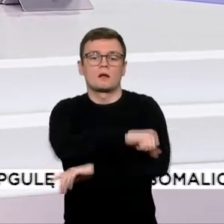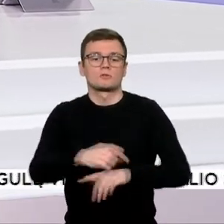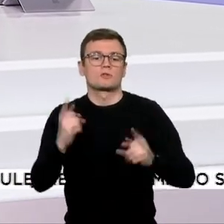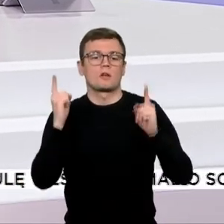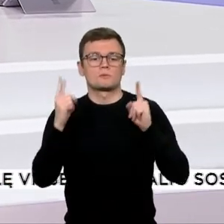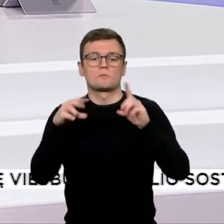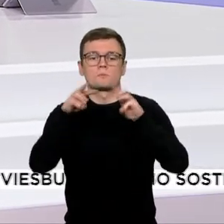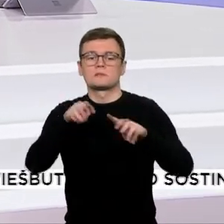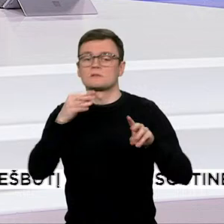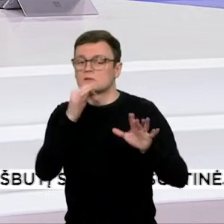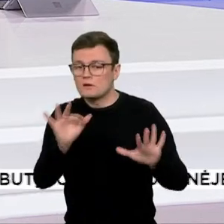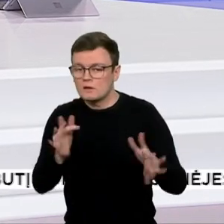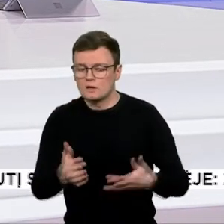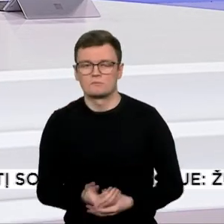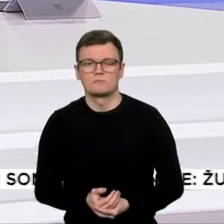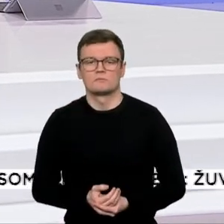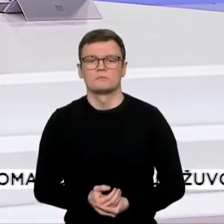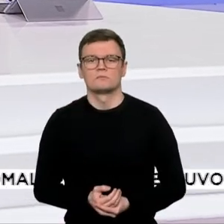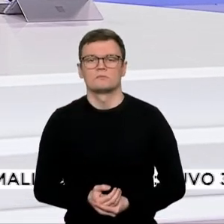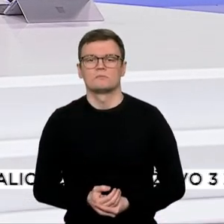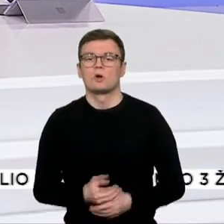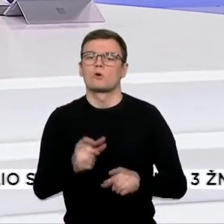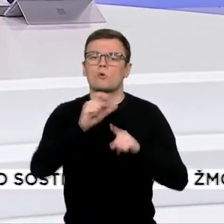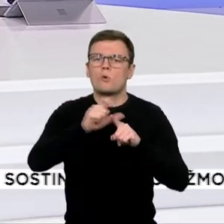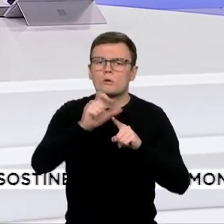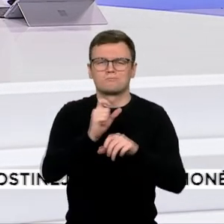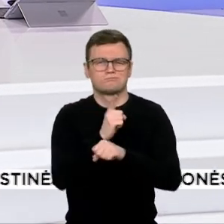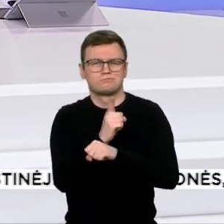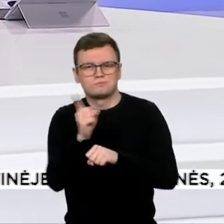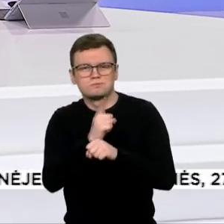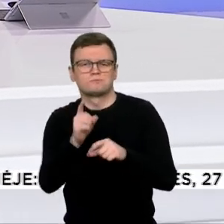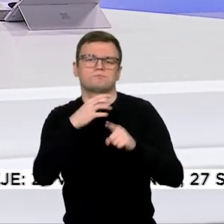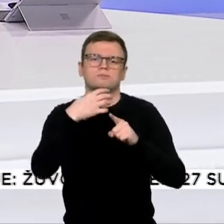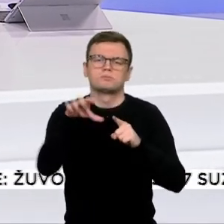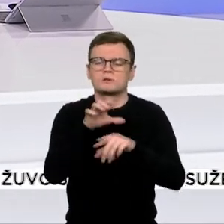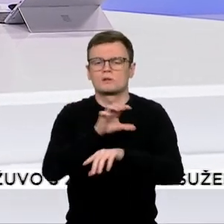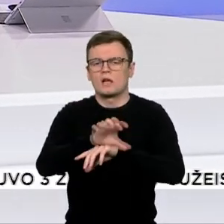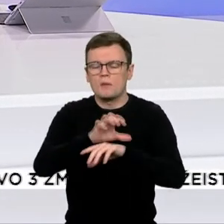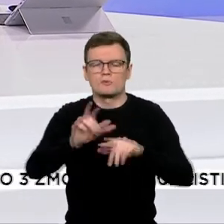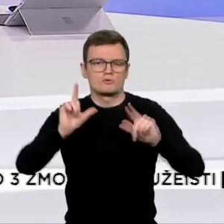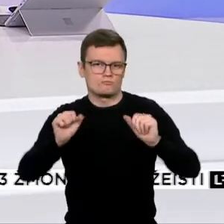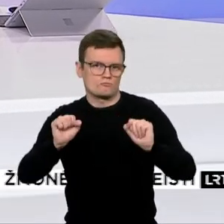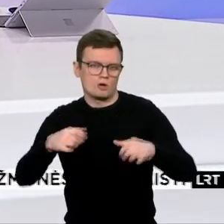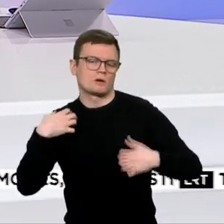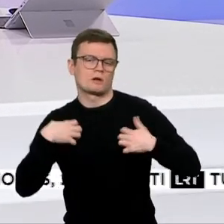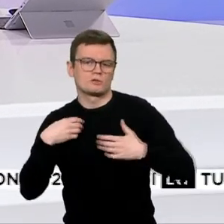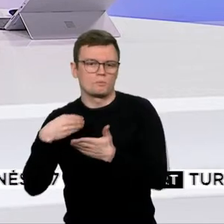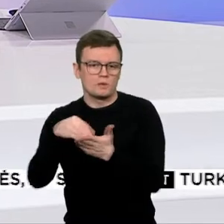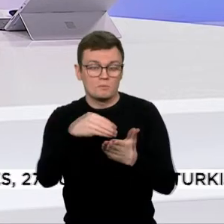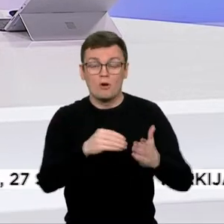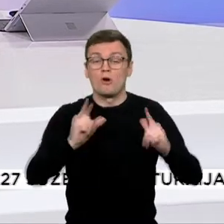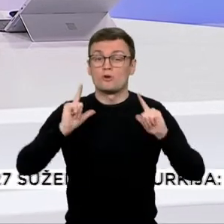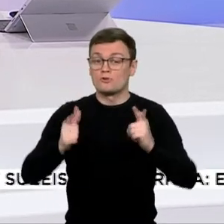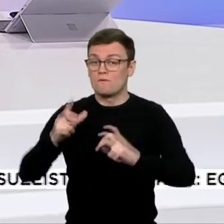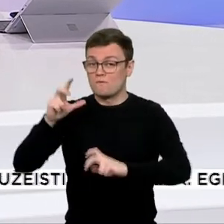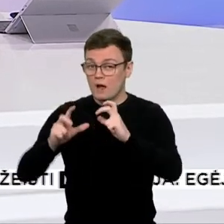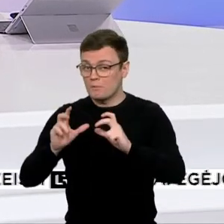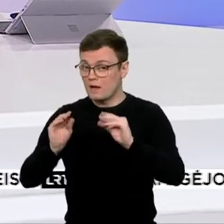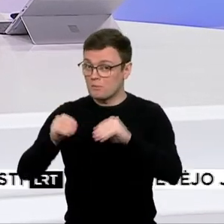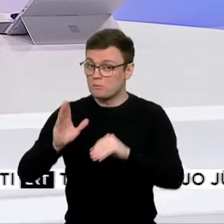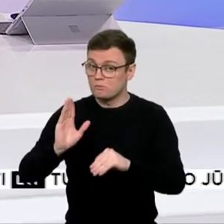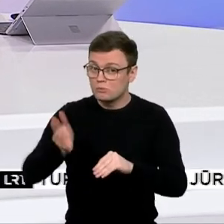leistų greičiau ir daugiau įsigyti reikiamų šaudmenų artilerijai. Tačiau ar gamykla tikrai bus, dar nėra konkrečių